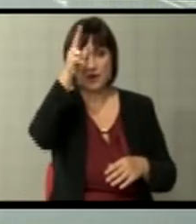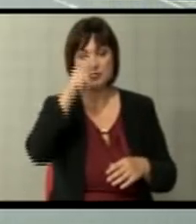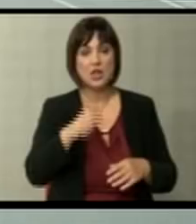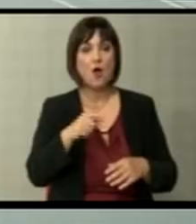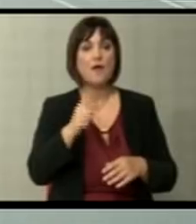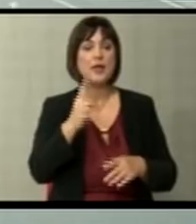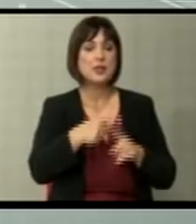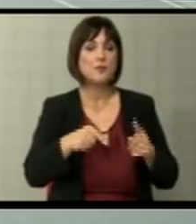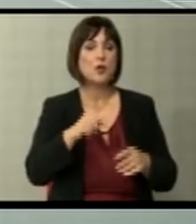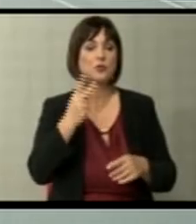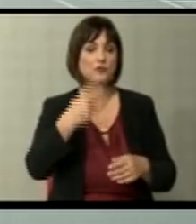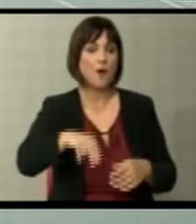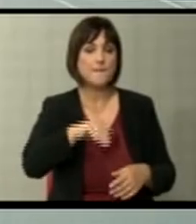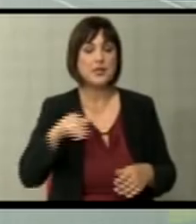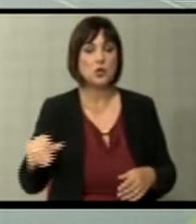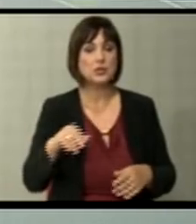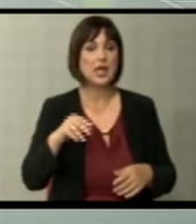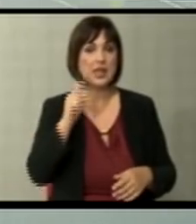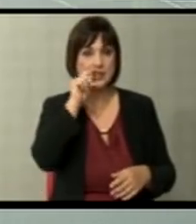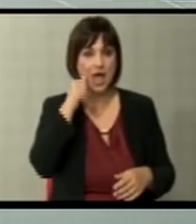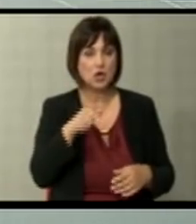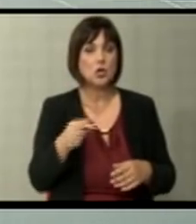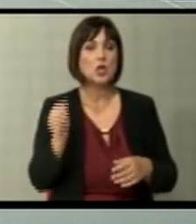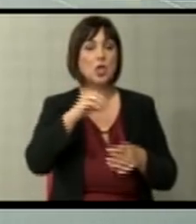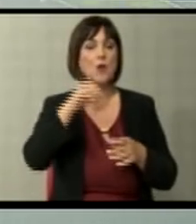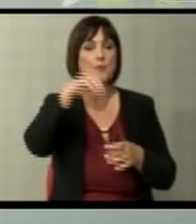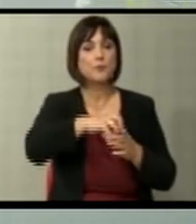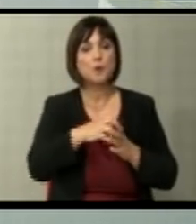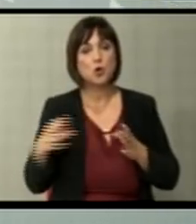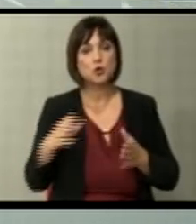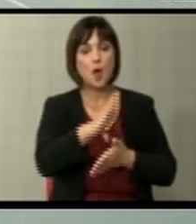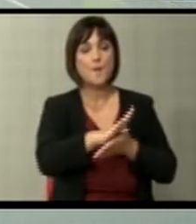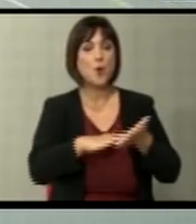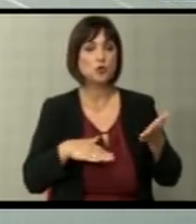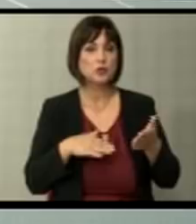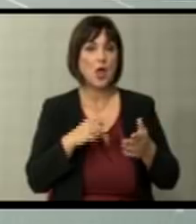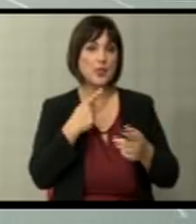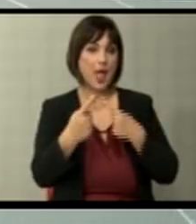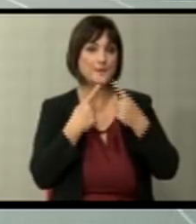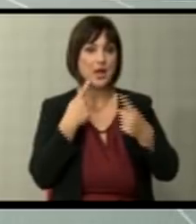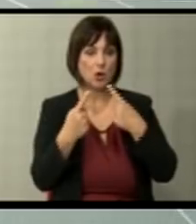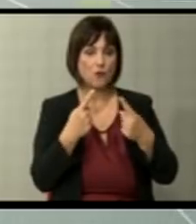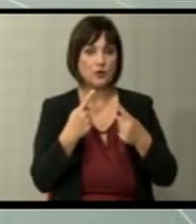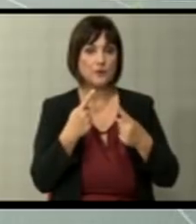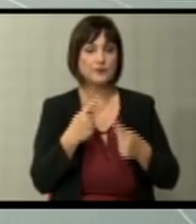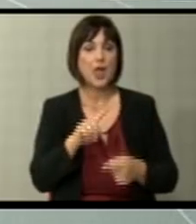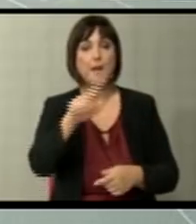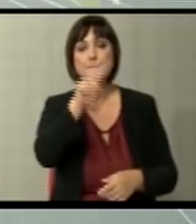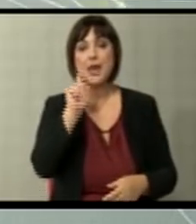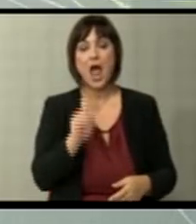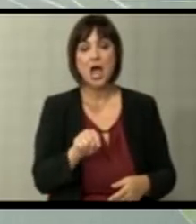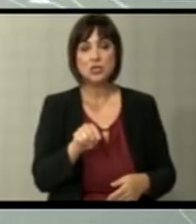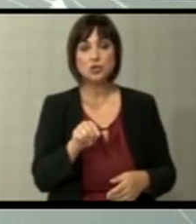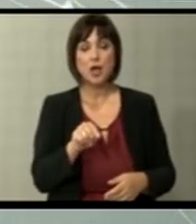двомилионска нација ќе дозволат продолжување на поносно почеток на преговорите. Значи прашање